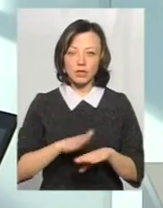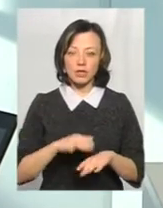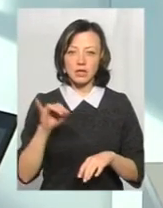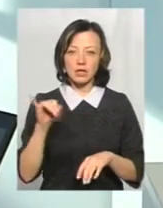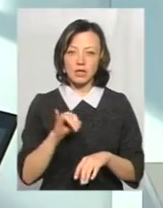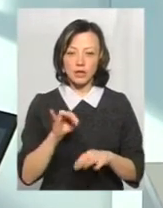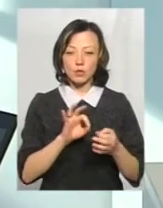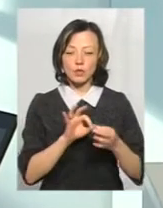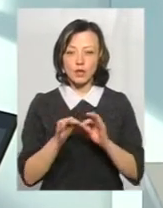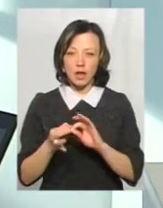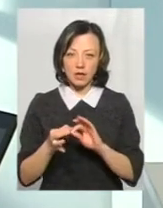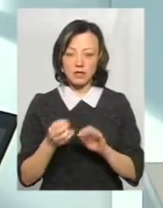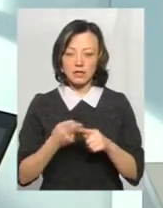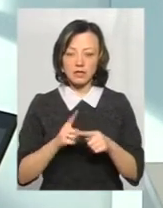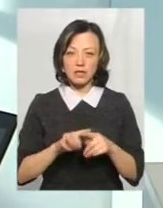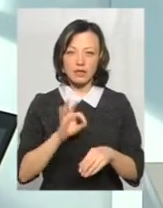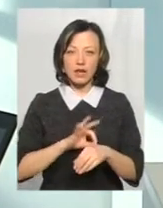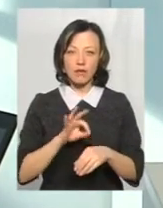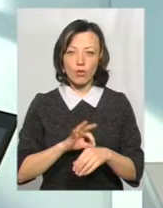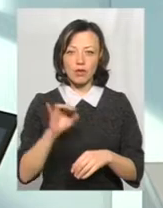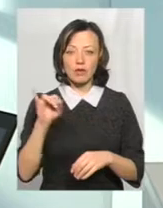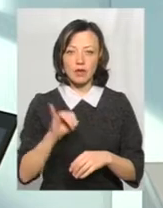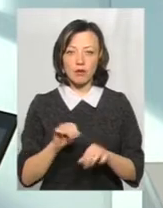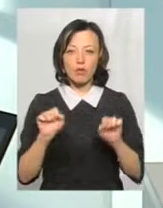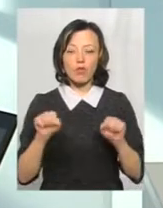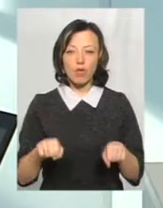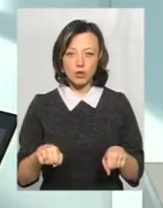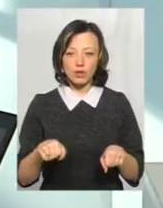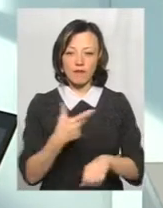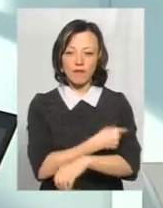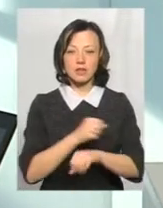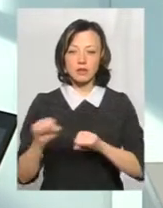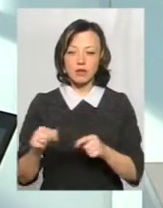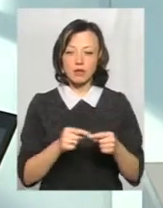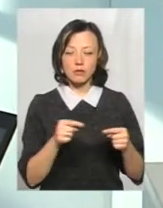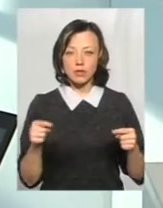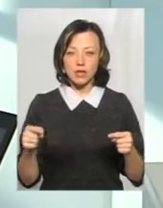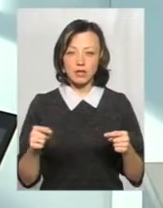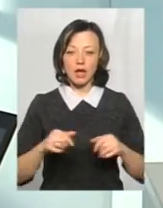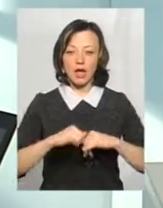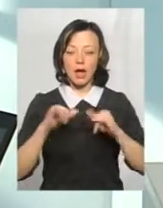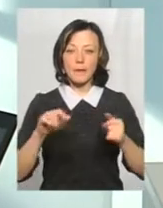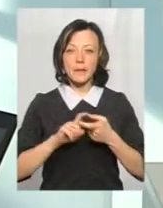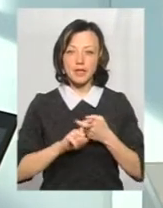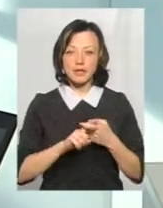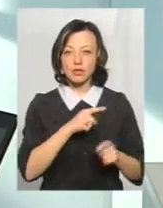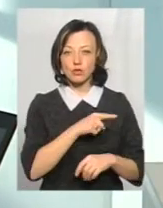важкі в їхній ускладненні цих захворювань. І можна вакцинуватися під час епідсезону